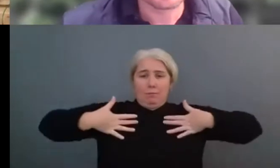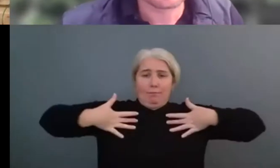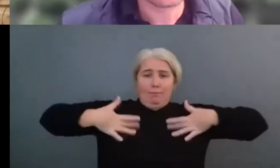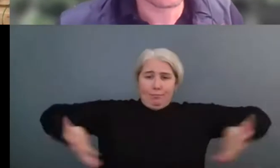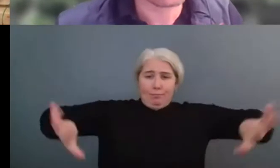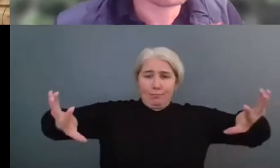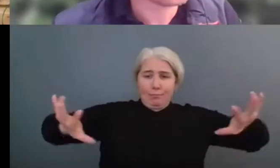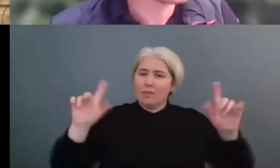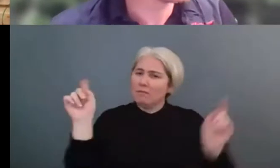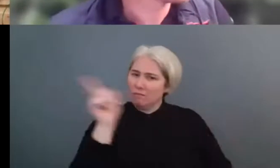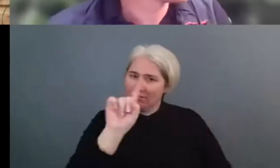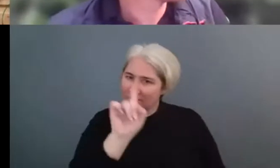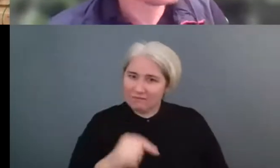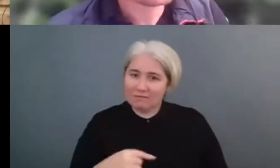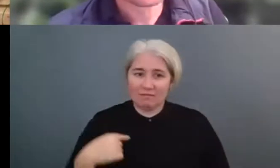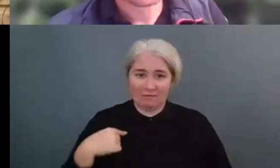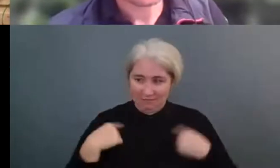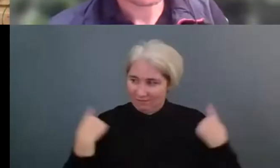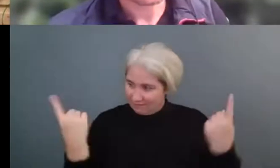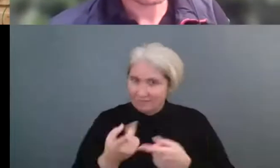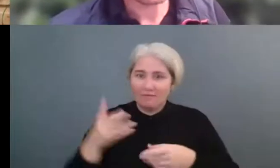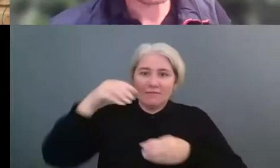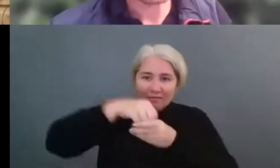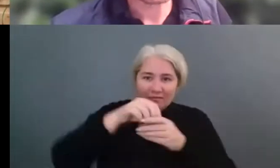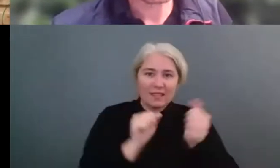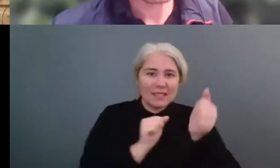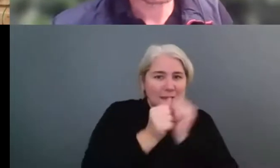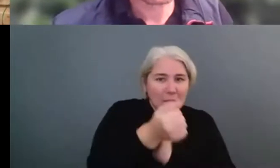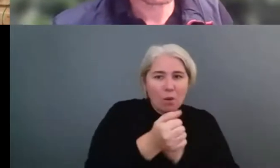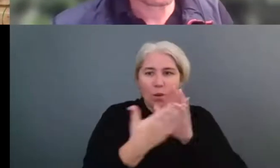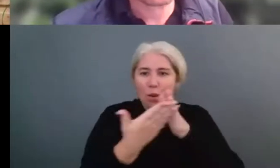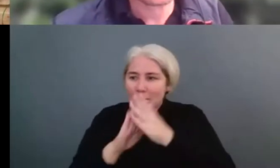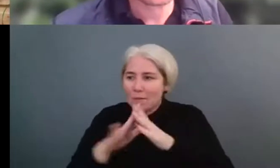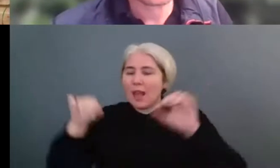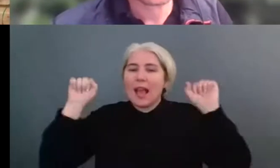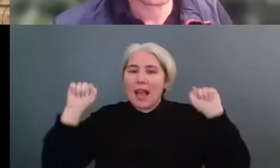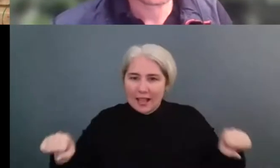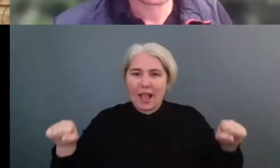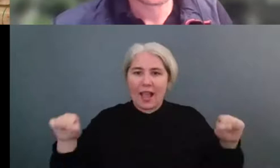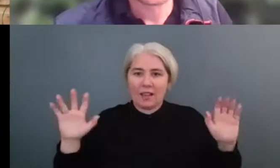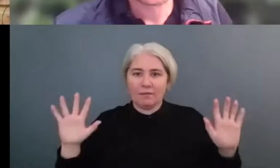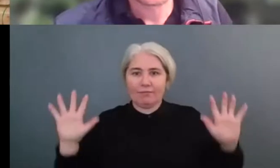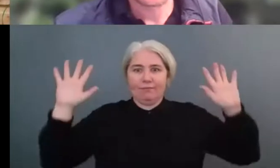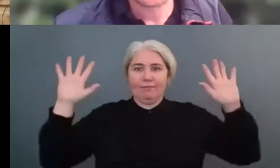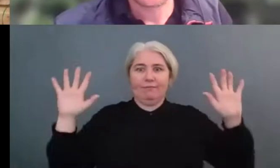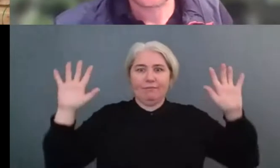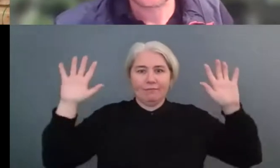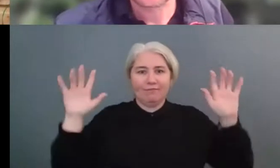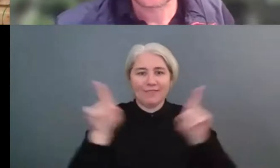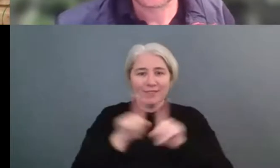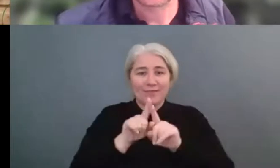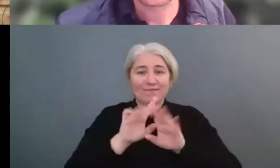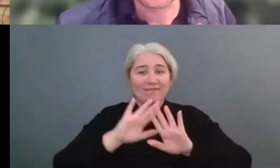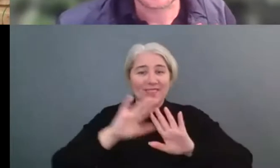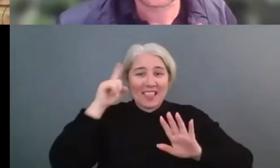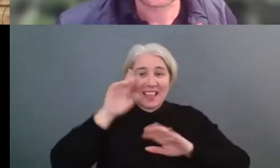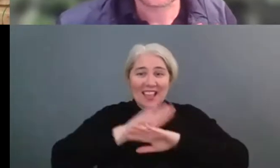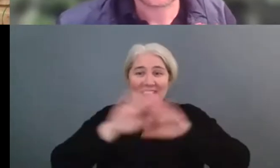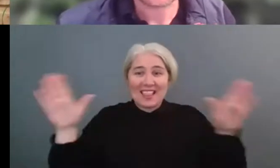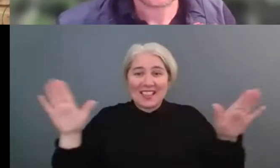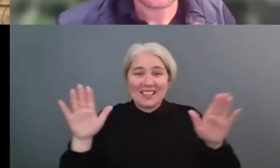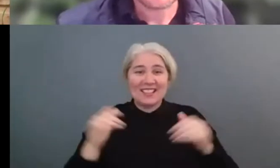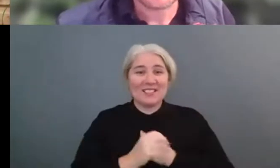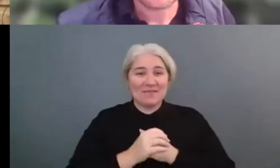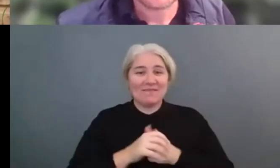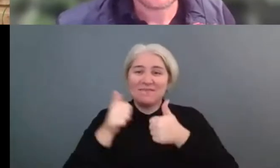et que à peu près l'air merci maëlle il y a une petite question qui est remontée je sais pas si